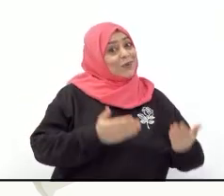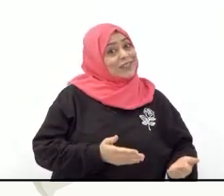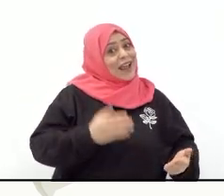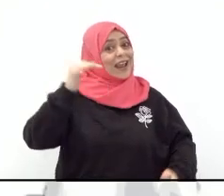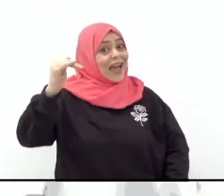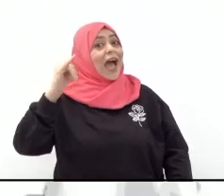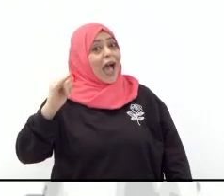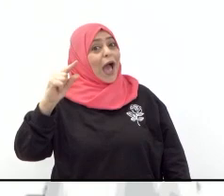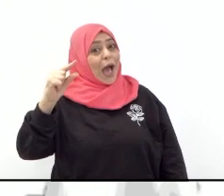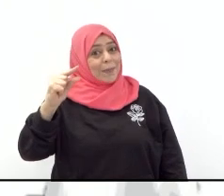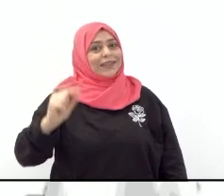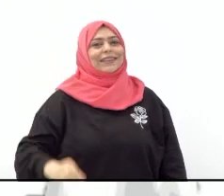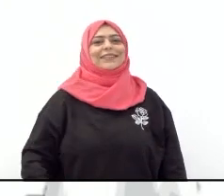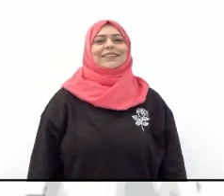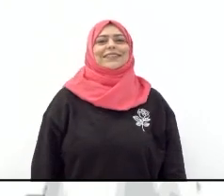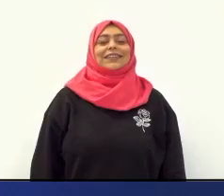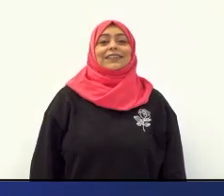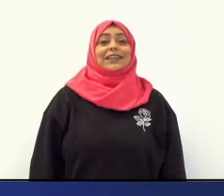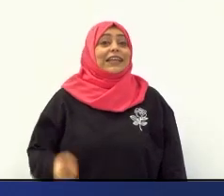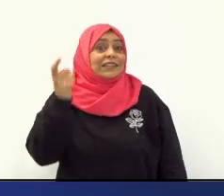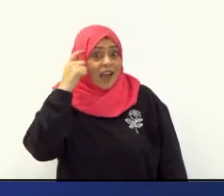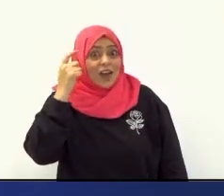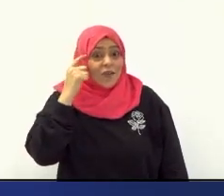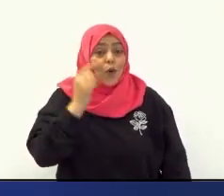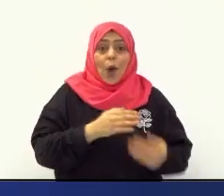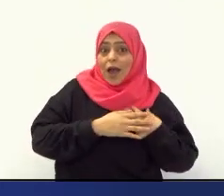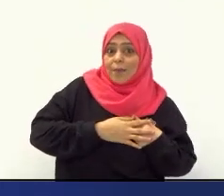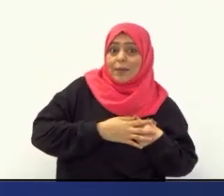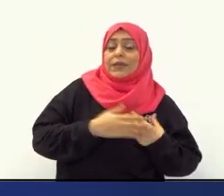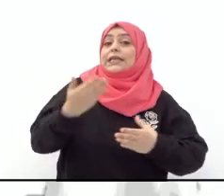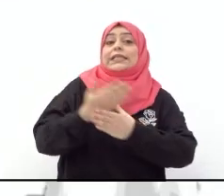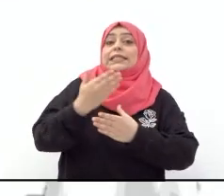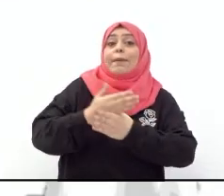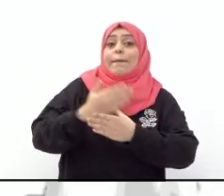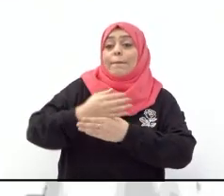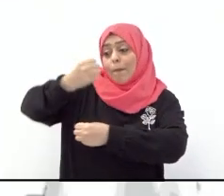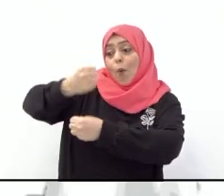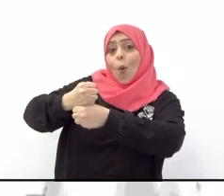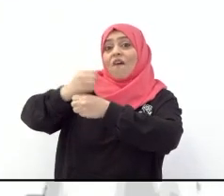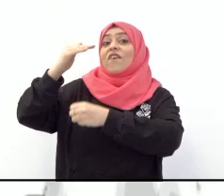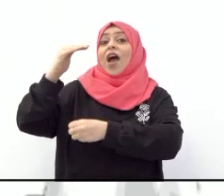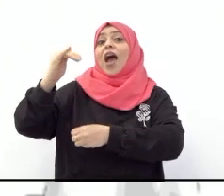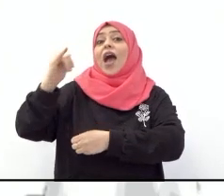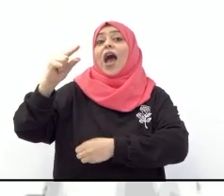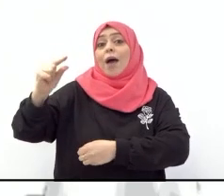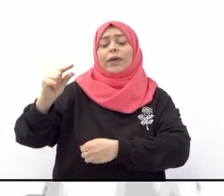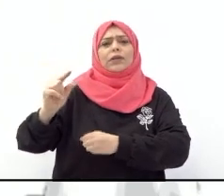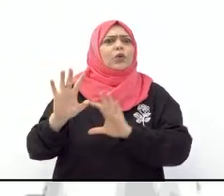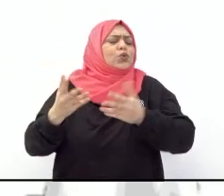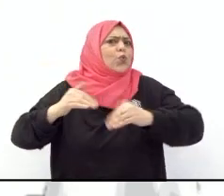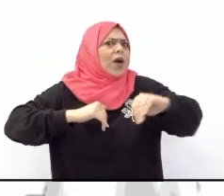حمد اتعلمون يا احبابي لماذا يقف حمد هنا وما هذا الطريق